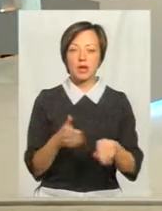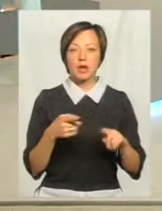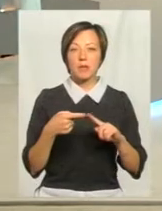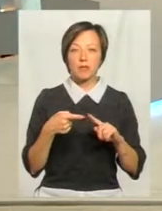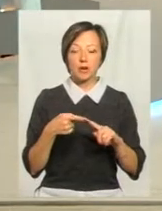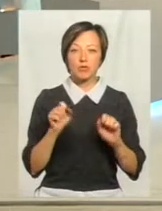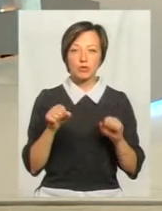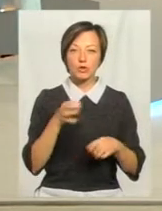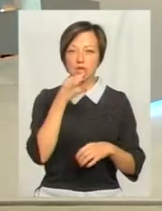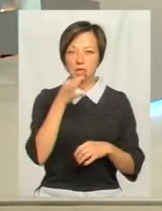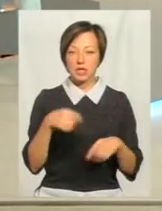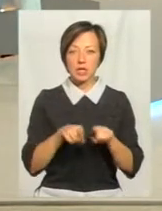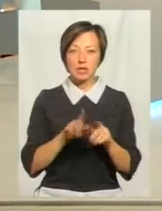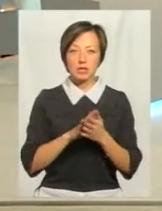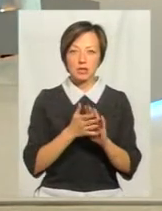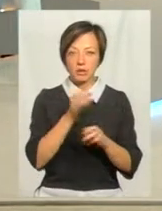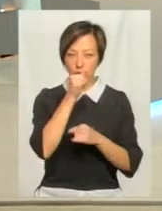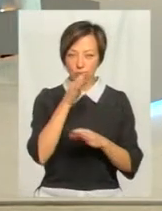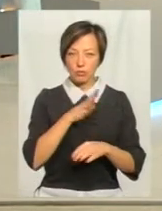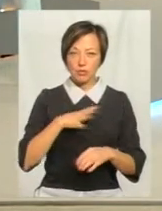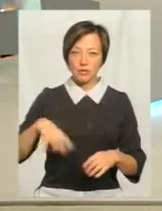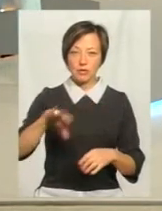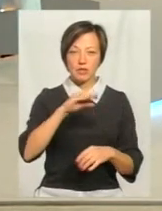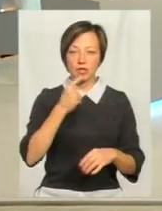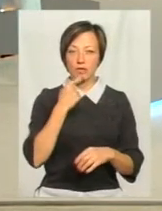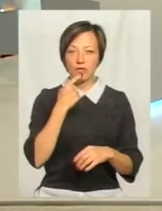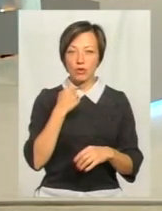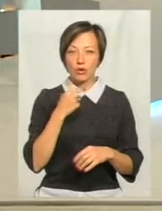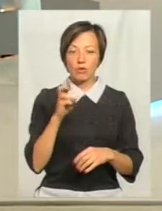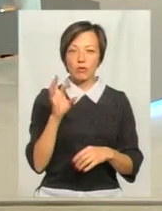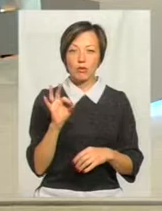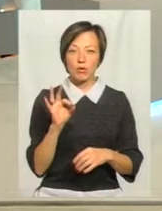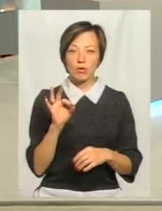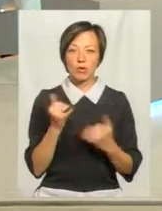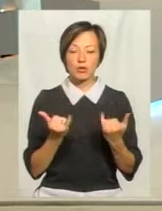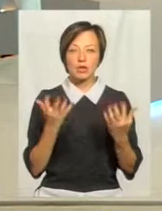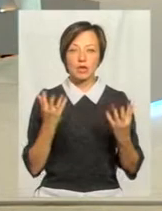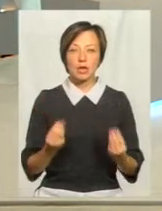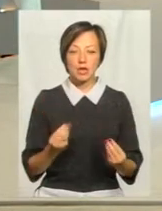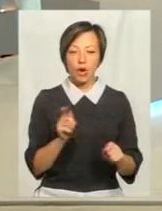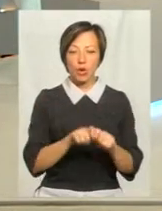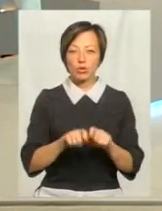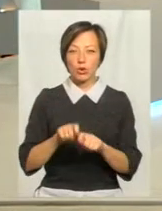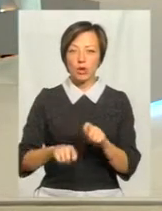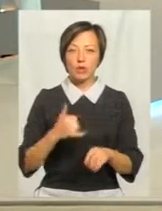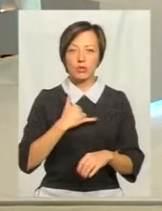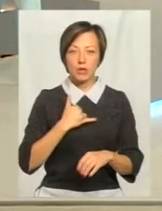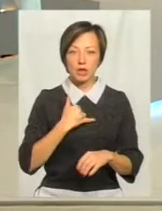можу сказати, що така ситуація не може статися, що кургом червоний, тому що на сьогоднішній день контролери у нас є